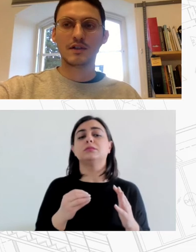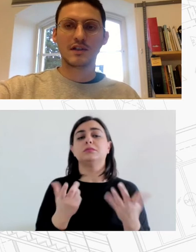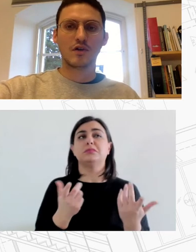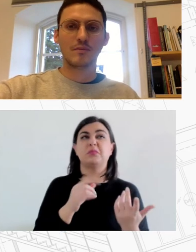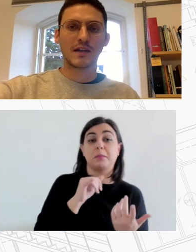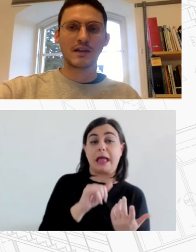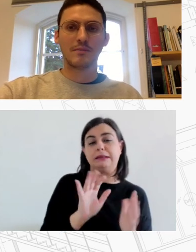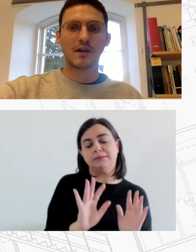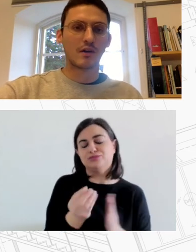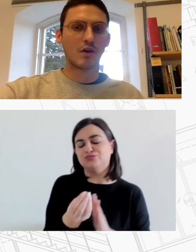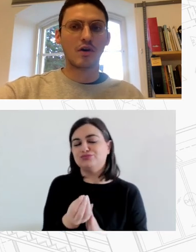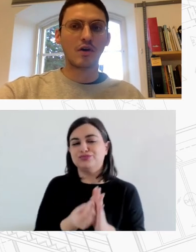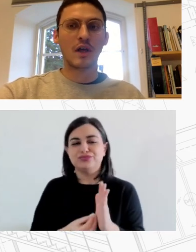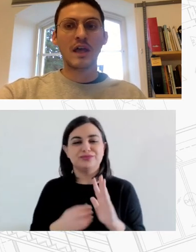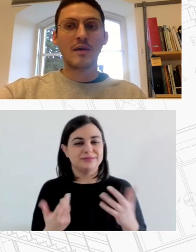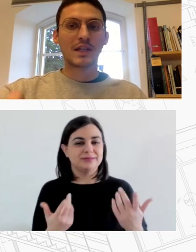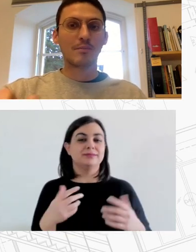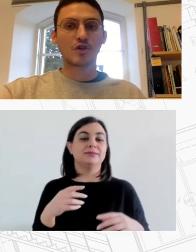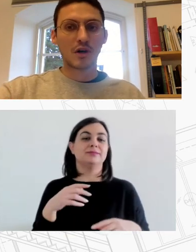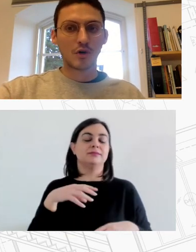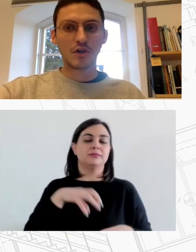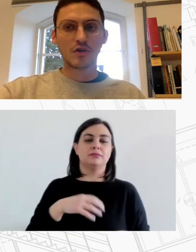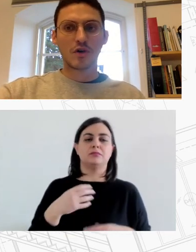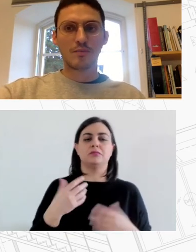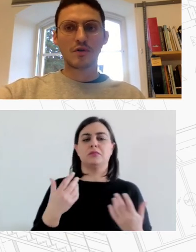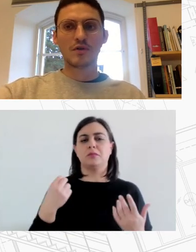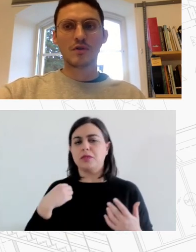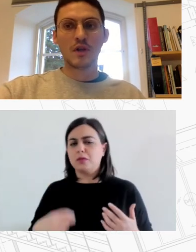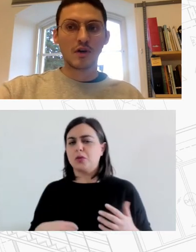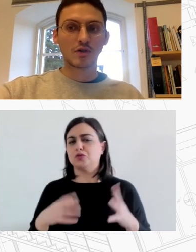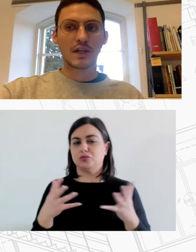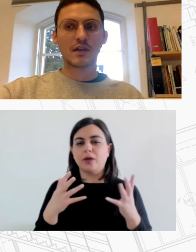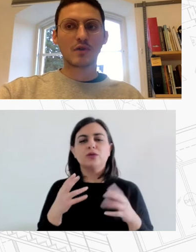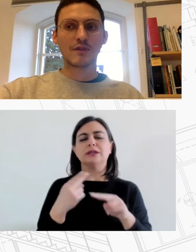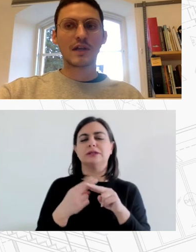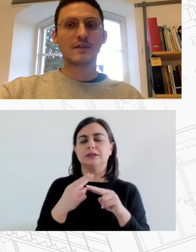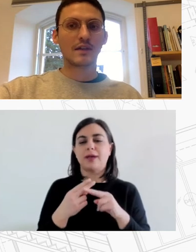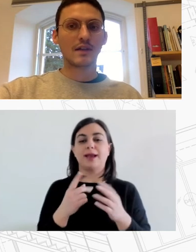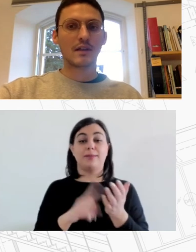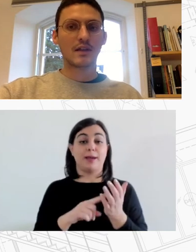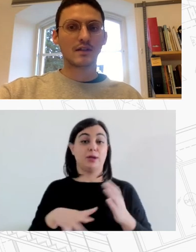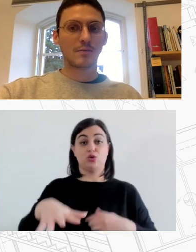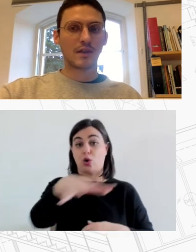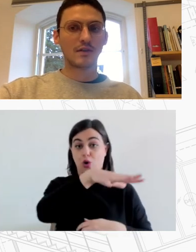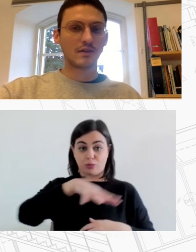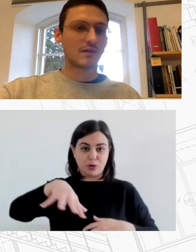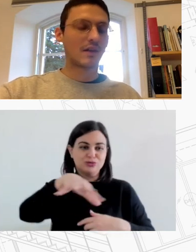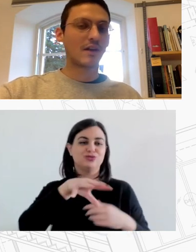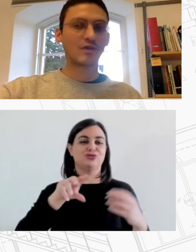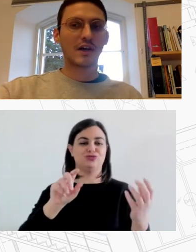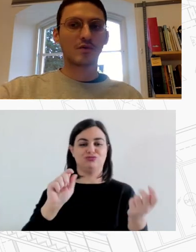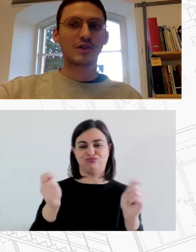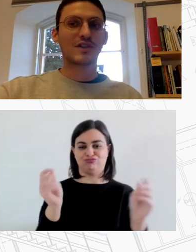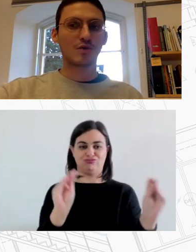θεωρείται συνώνυμη κατά έναν περίεργο λόγο με την προσαρμογή των τόπων ώστε να γίνουν αυτοί ελκυστικοί για διεθνείς επενδύσεις